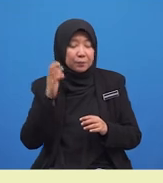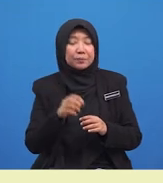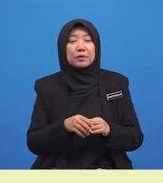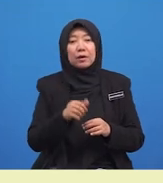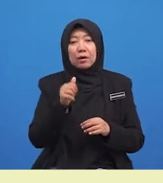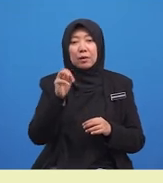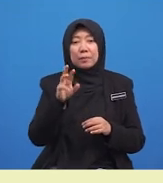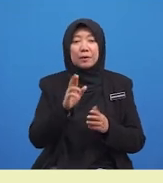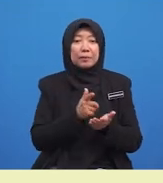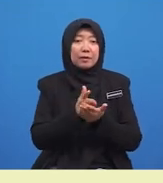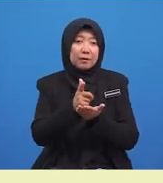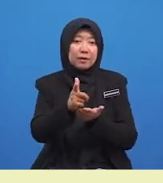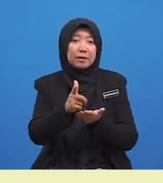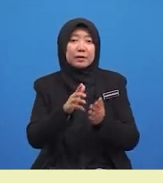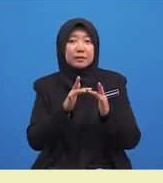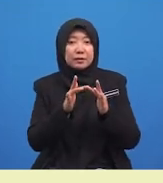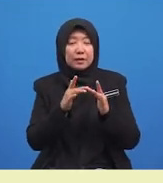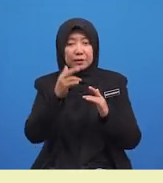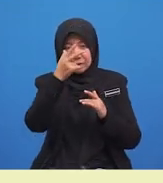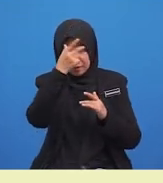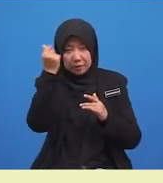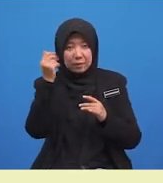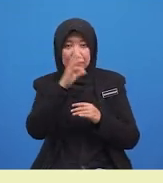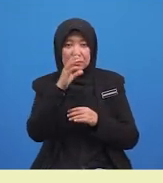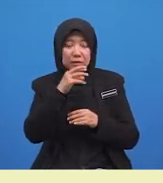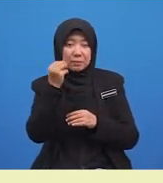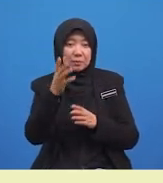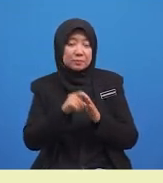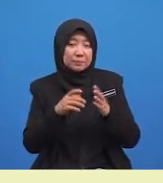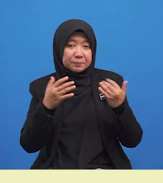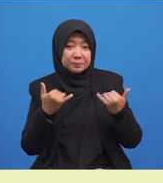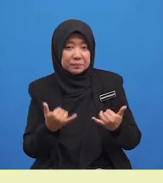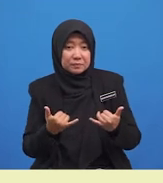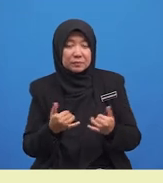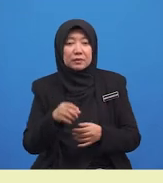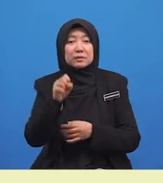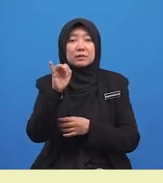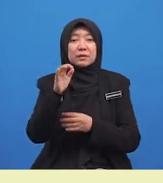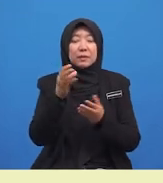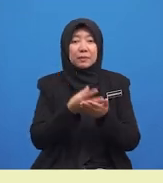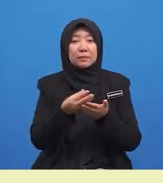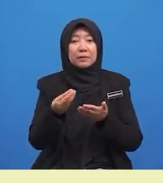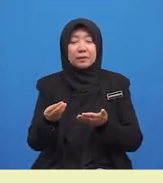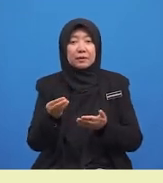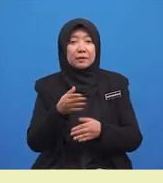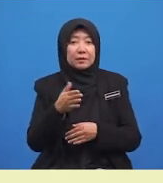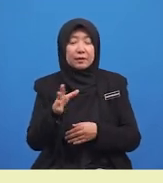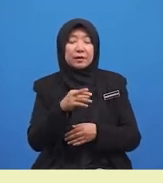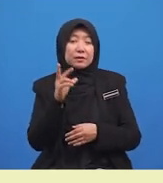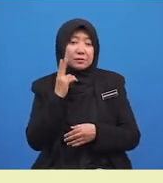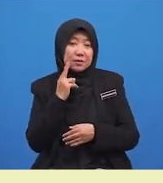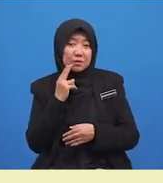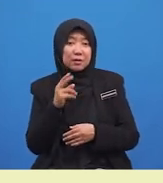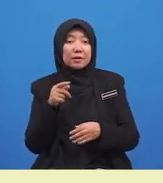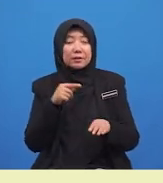internet kerana mencari maklumat terkini. Siti membeli ikan dan sayur